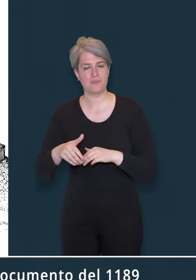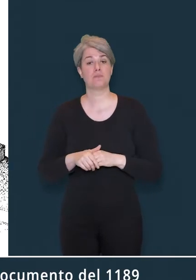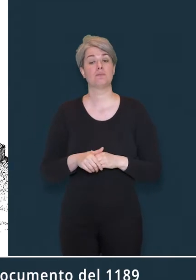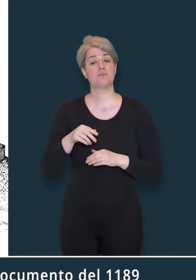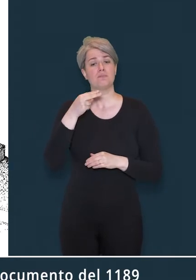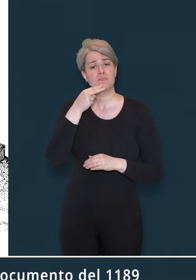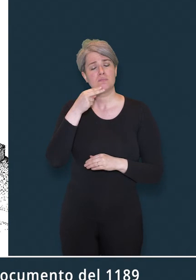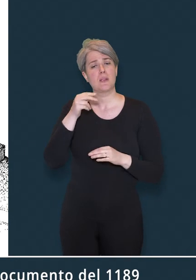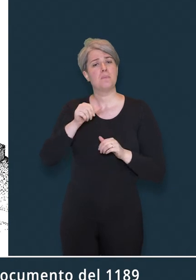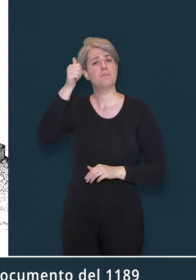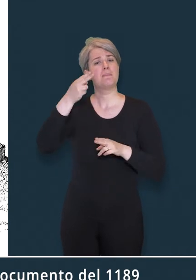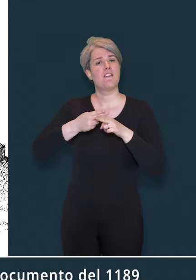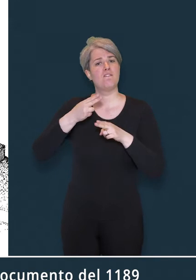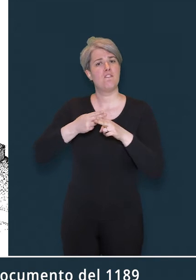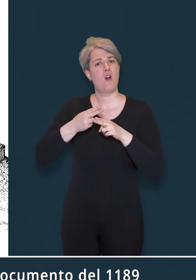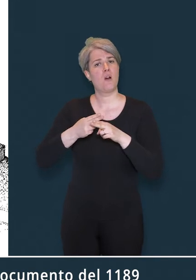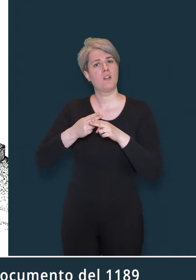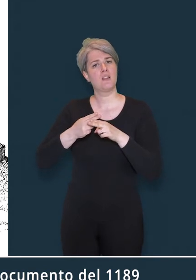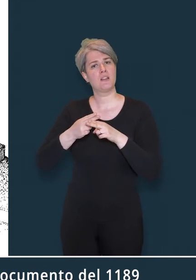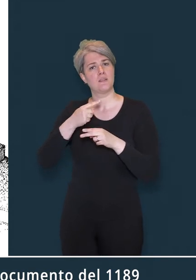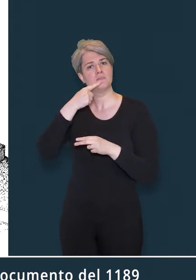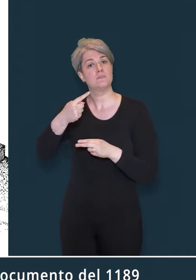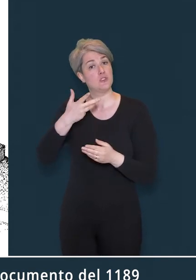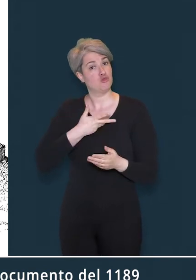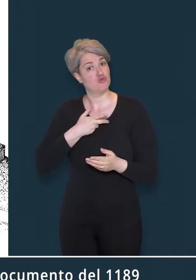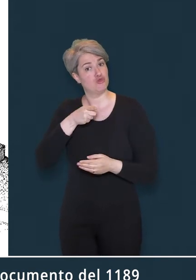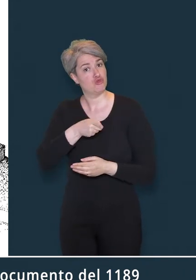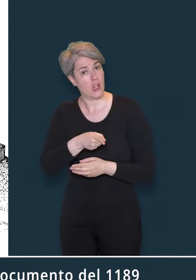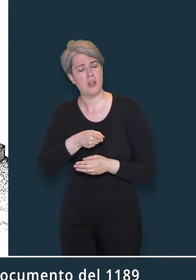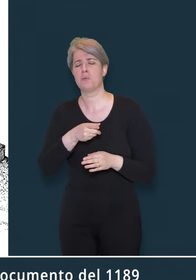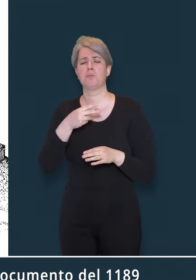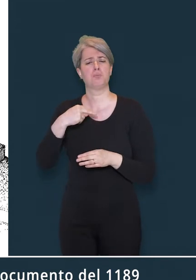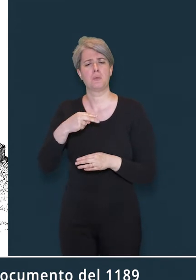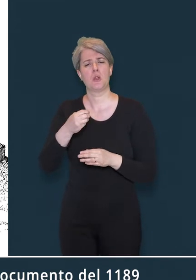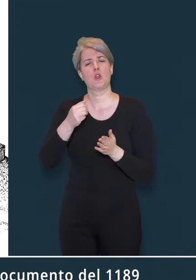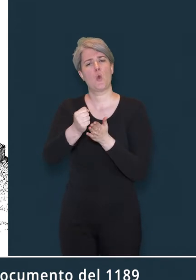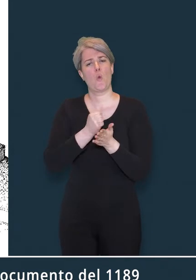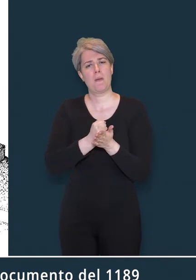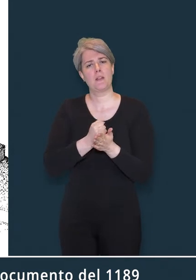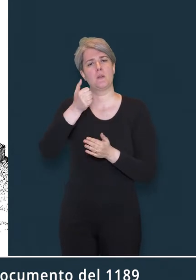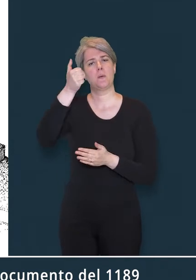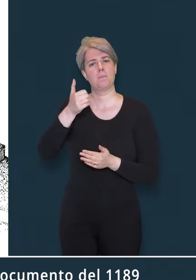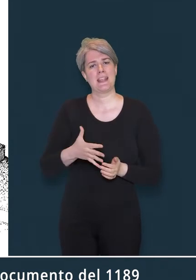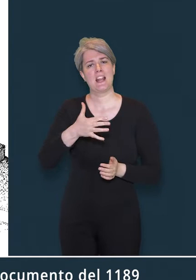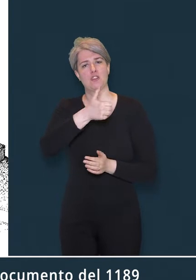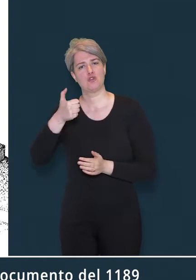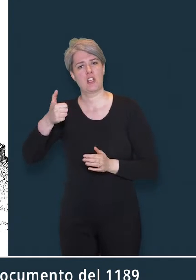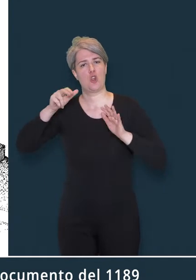vengono citate per la prima volta in un documento del 1189,